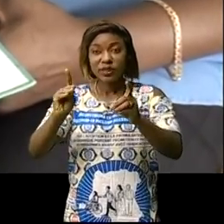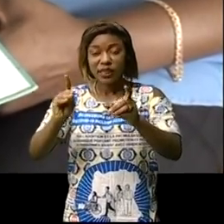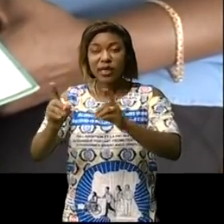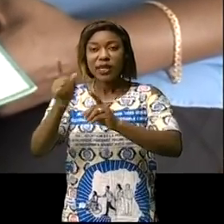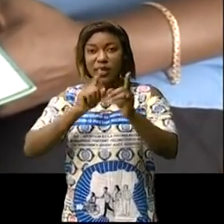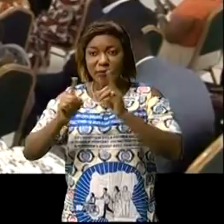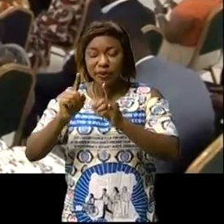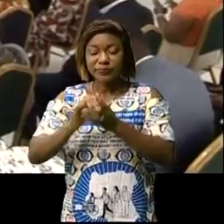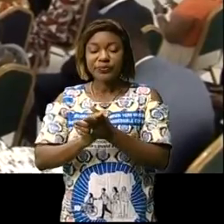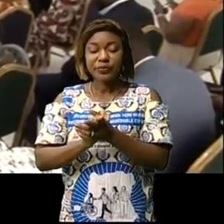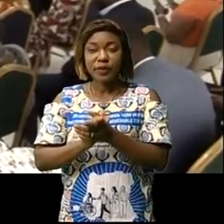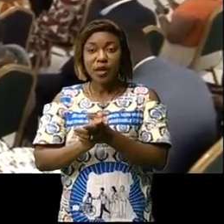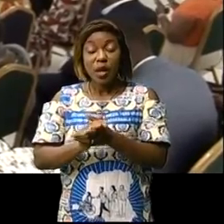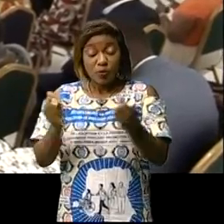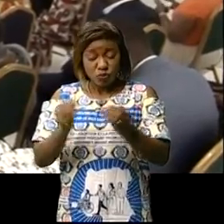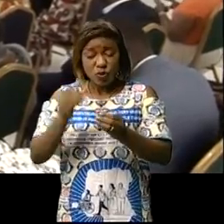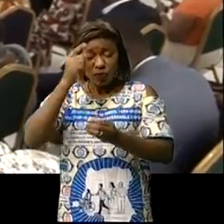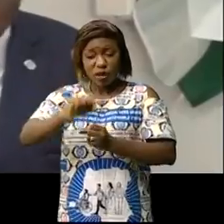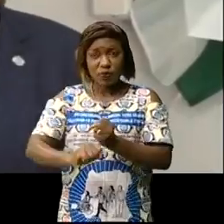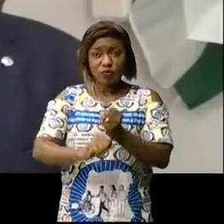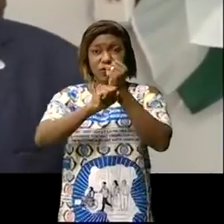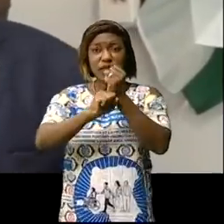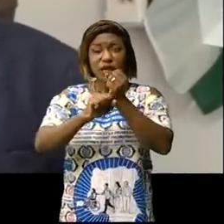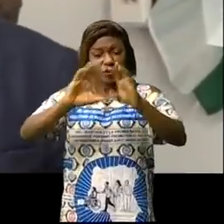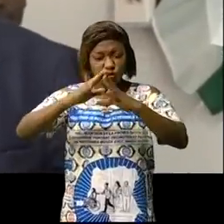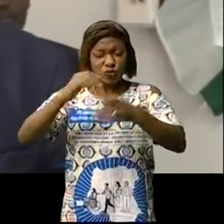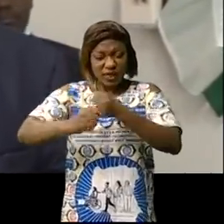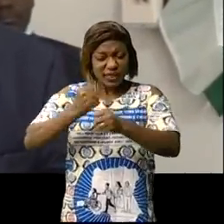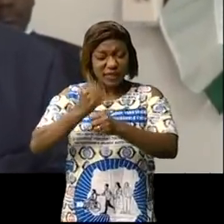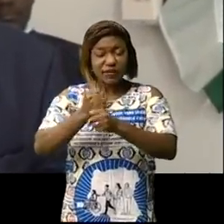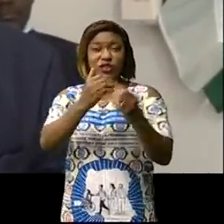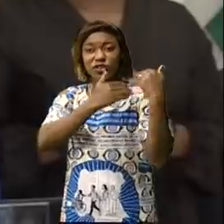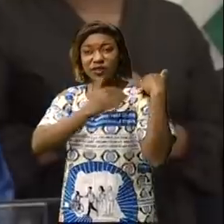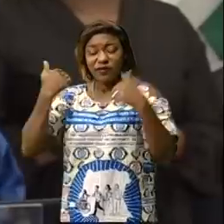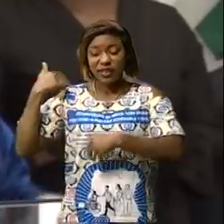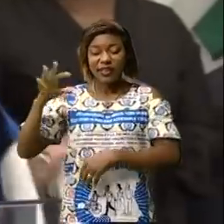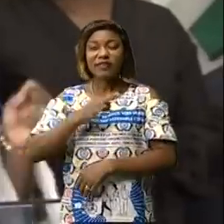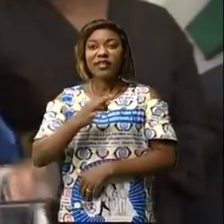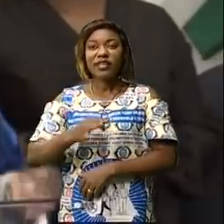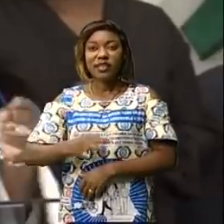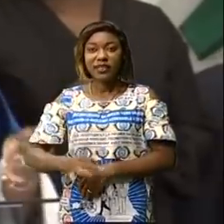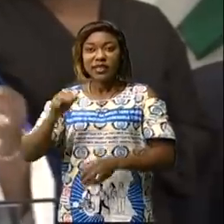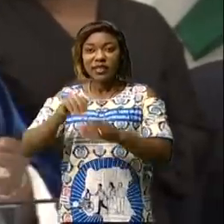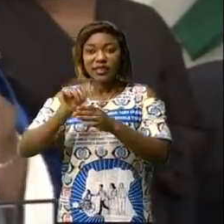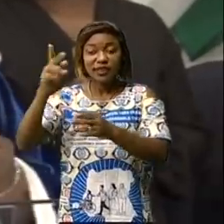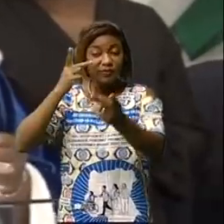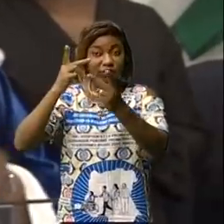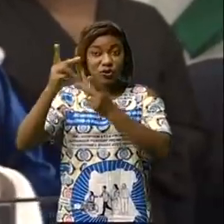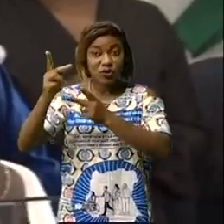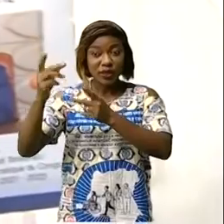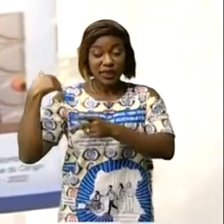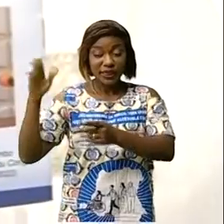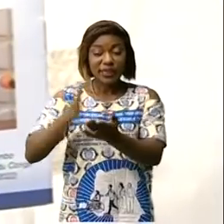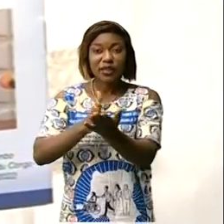par le culpac C'est là pour appuyer les efforts du chef de l'Etat Félix-Antoine Chiseké de Chilombo dans sa vision sur l'état de